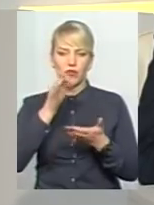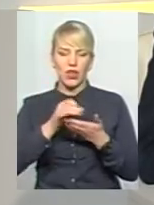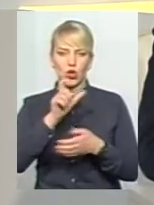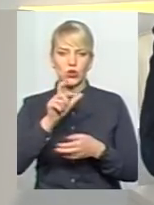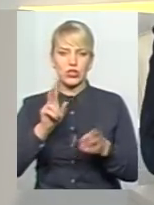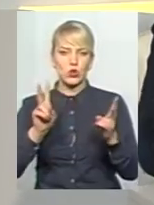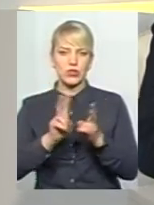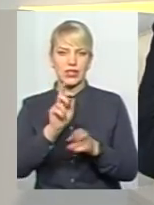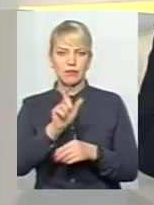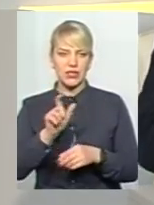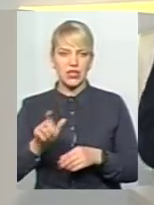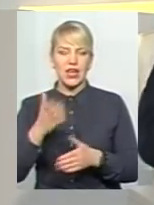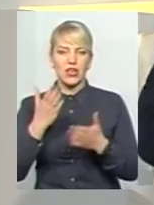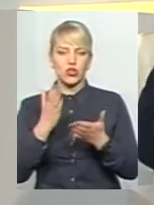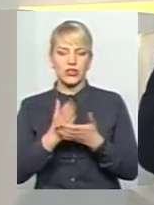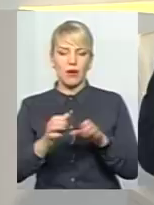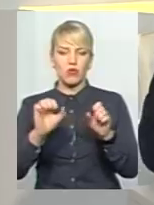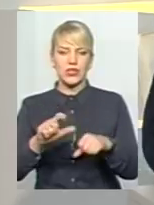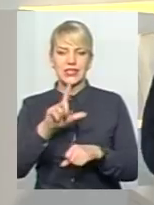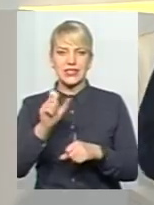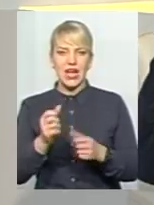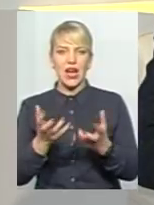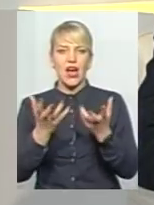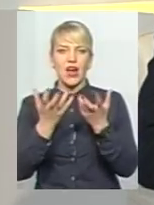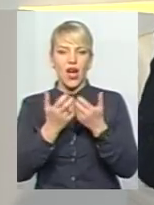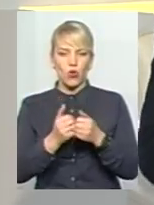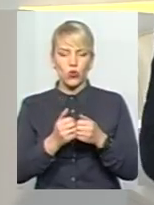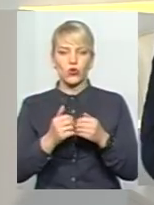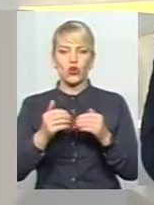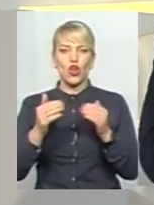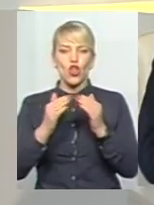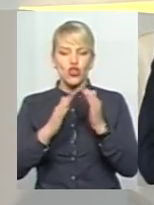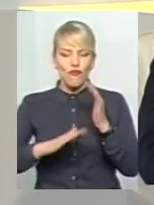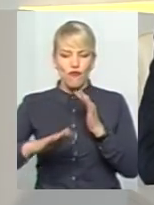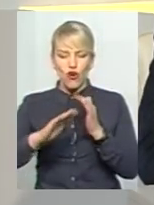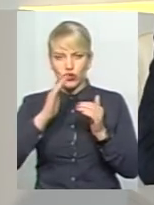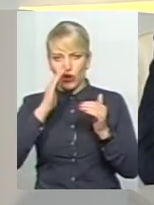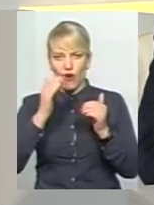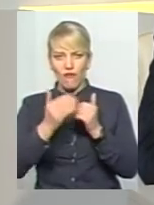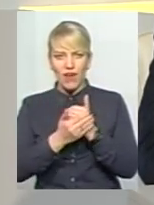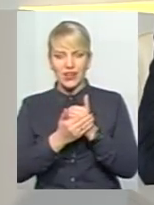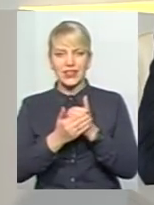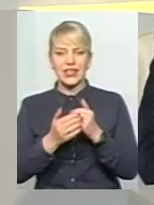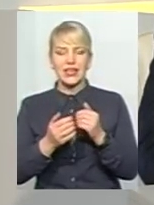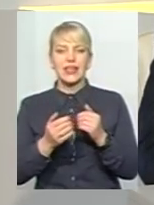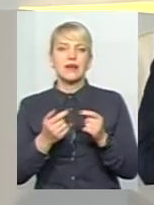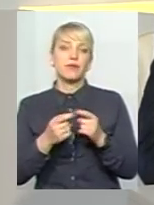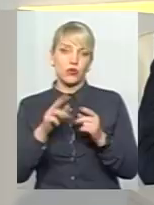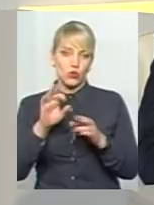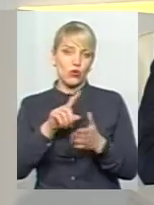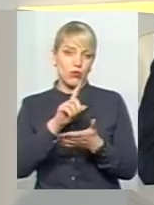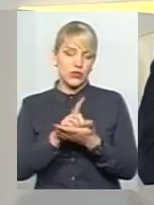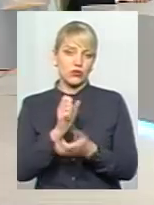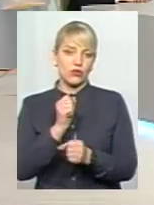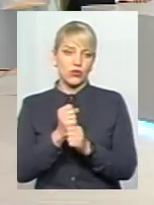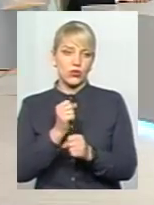мешканцями. Якщо є можливість за рахунок двору сховати його далі з дороги, бо він при дорозі насправді стоїть, то ми це обов'язково